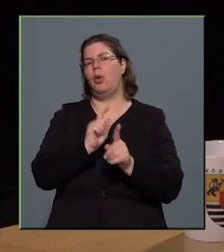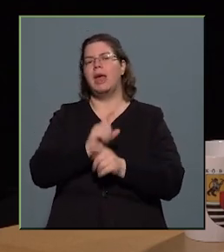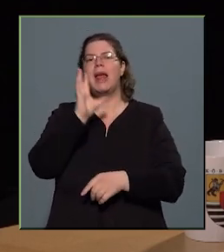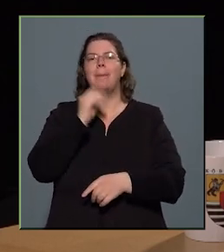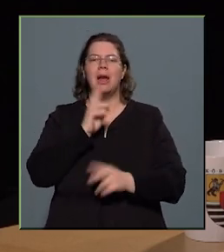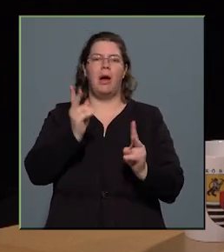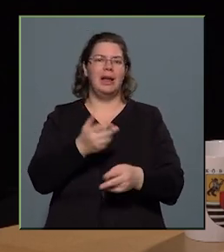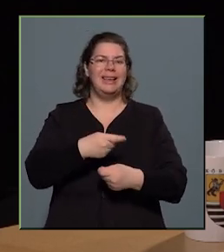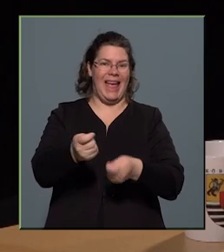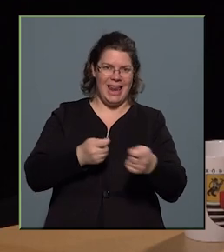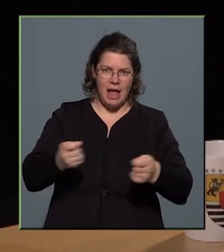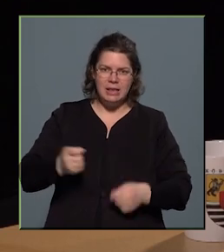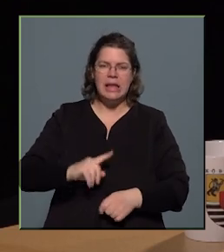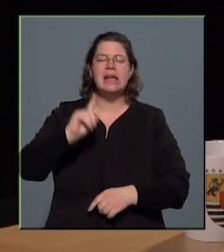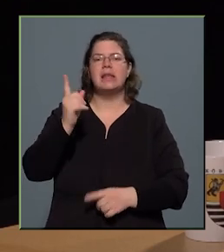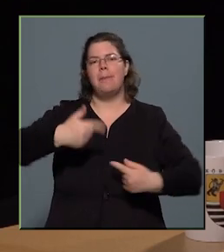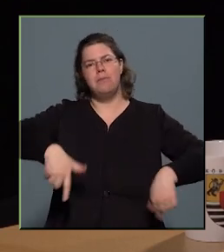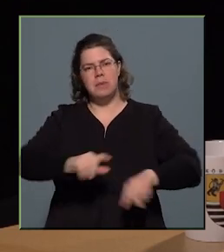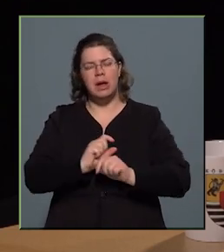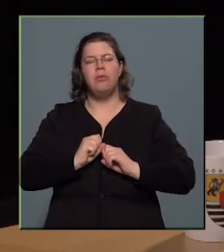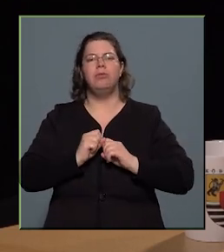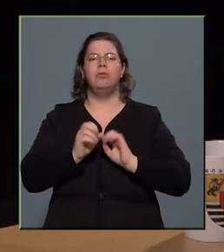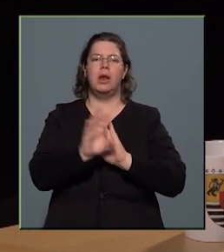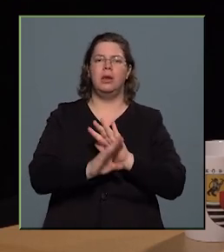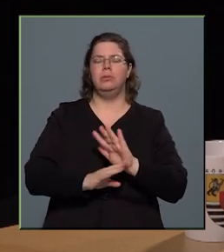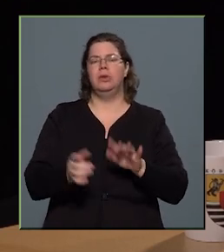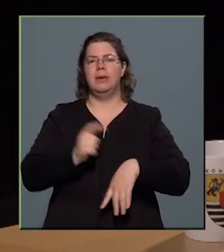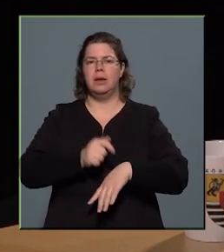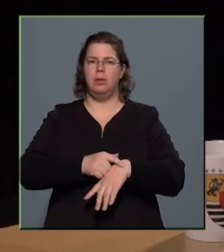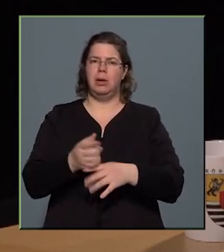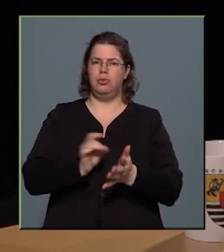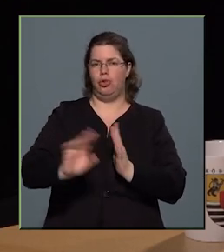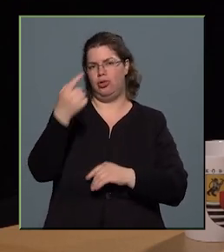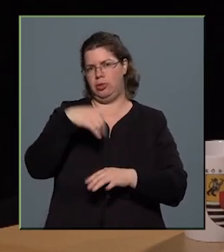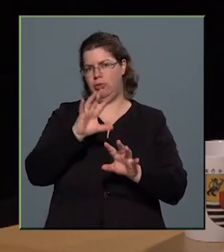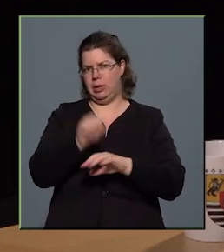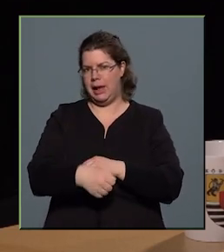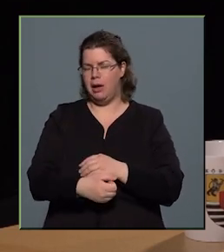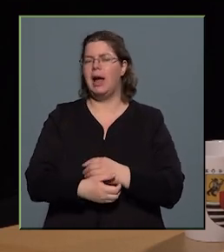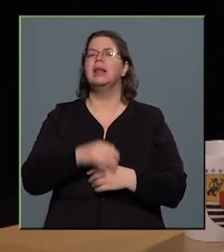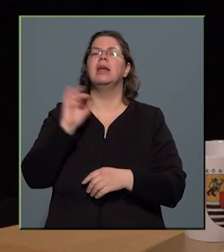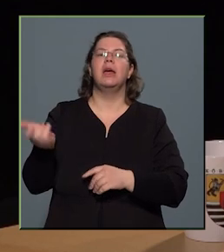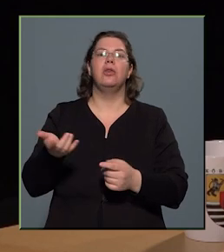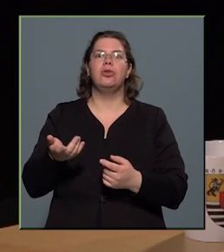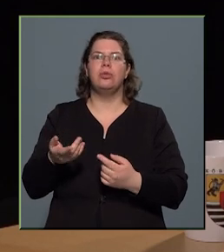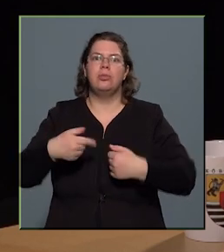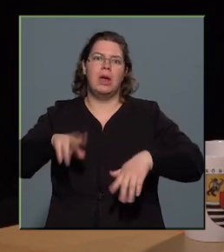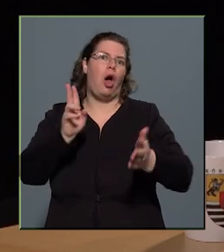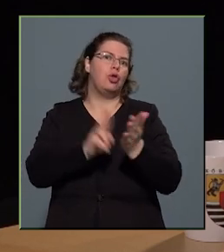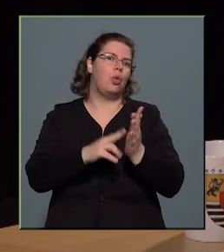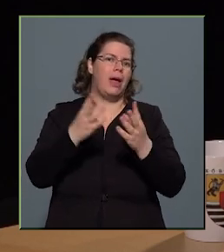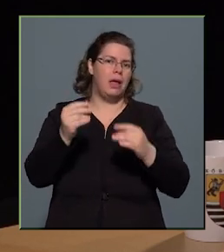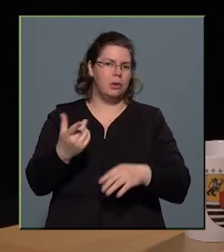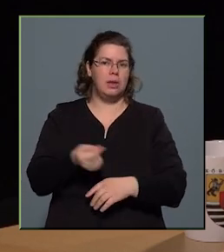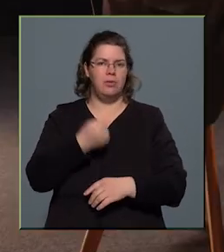kábítószert. Én azt gondolom, hogy a mi feladatunk, hogy ezt időben is minél gyorsabban le tudjuk reagálni, és ugye a jog eszközeivel ki